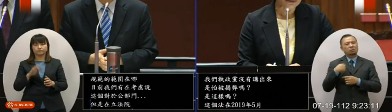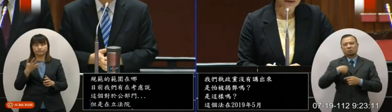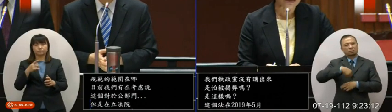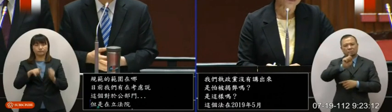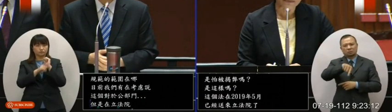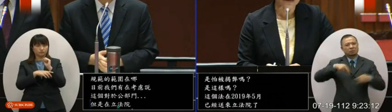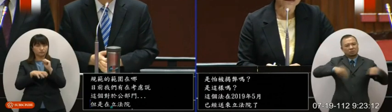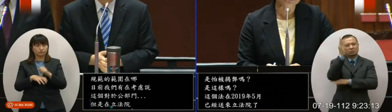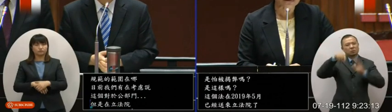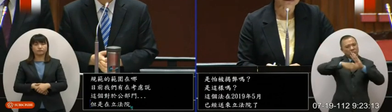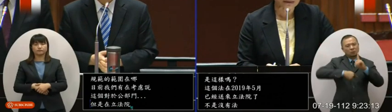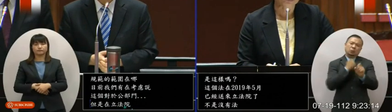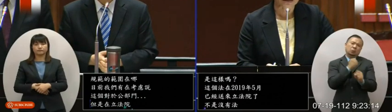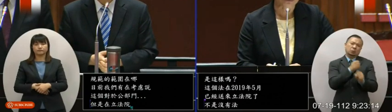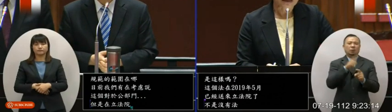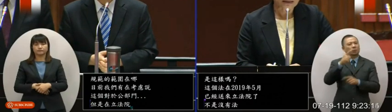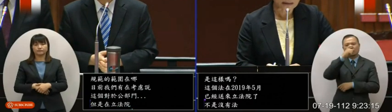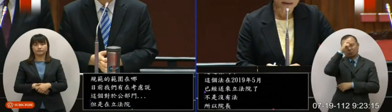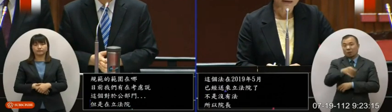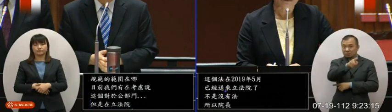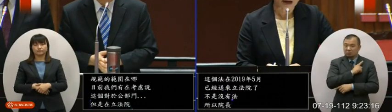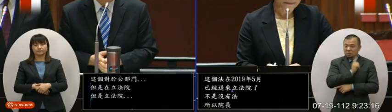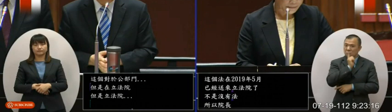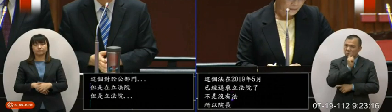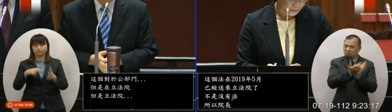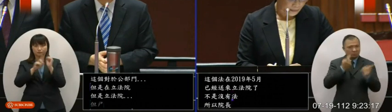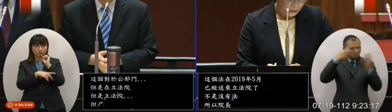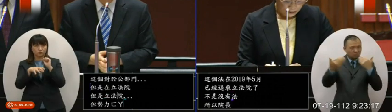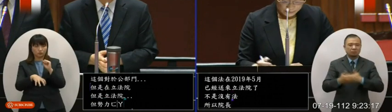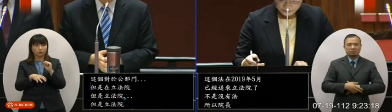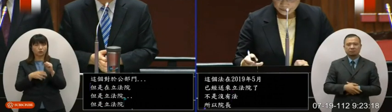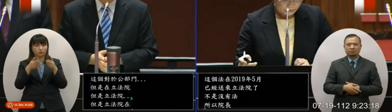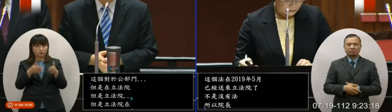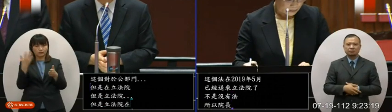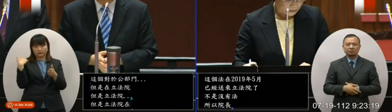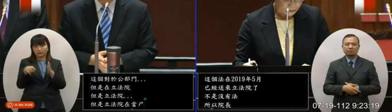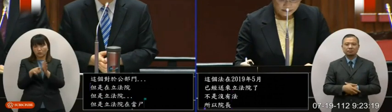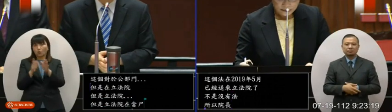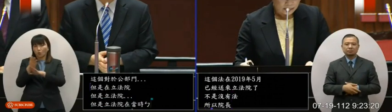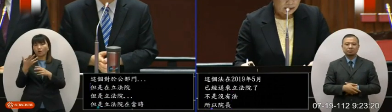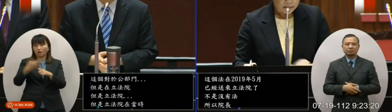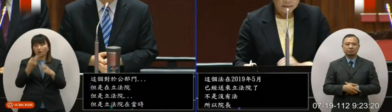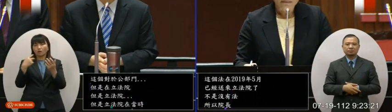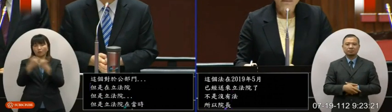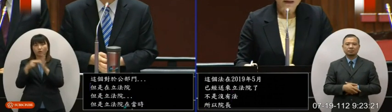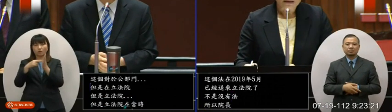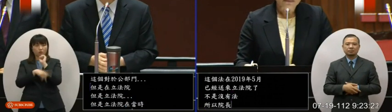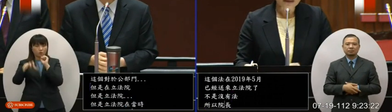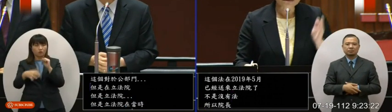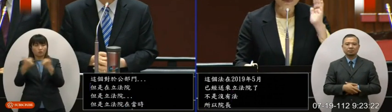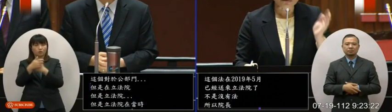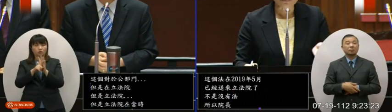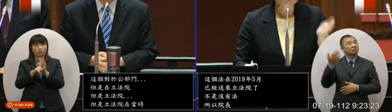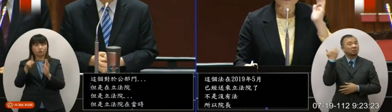失望所以院长你在表达这个诉求之前请你三思但是立法院在那个会在当时并没有通过表示呢在立法院里面已经